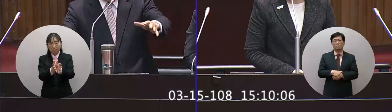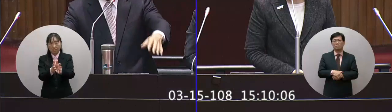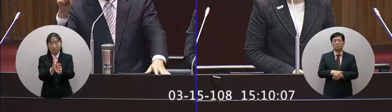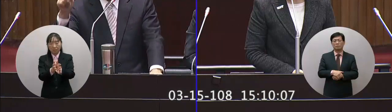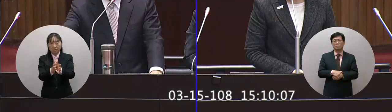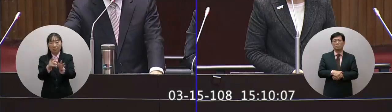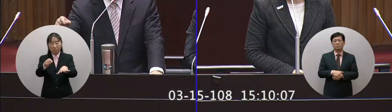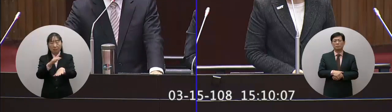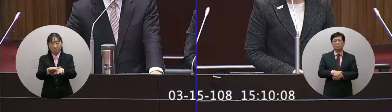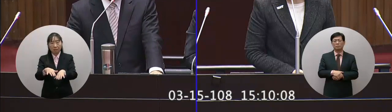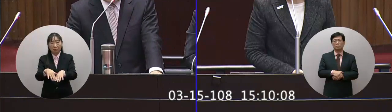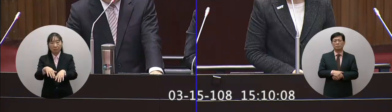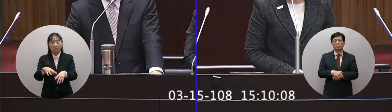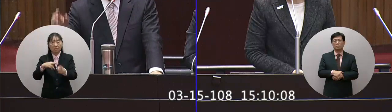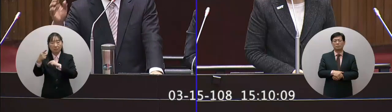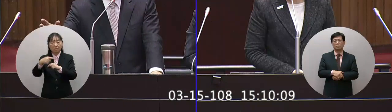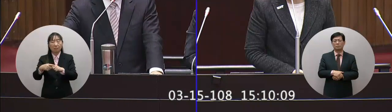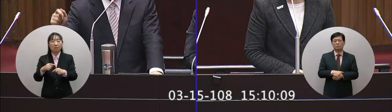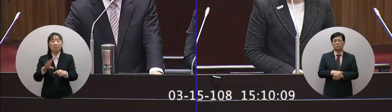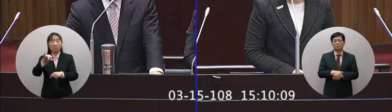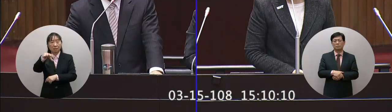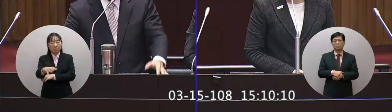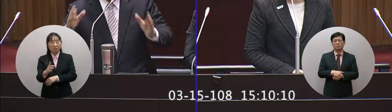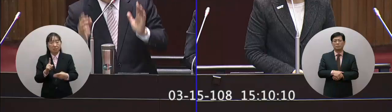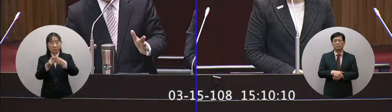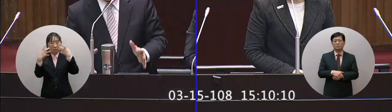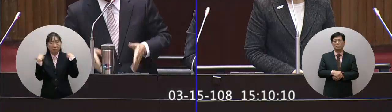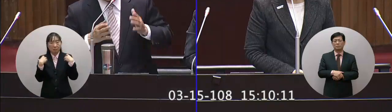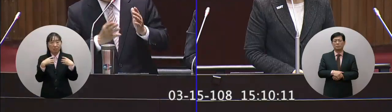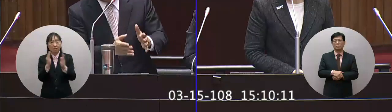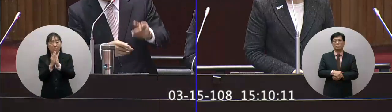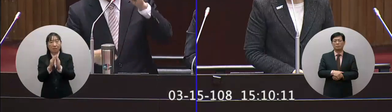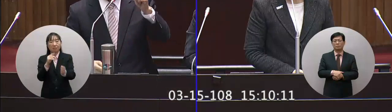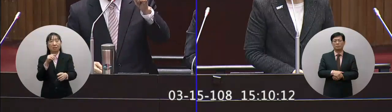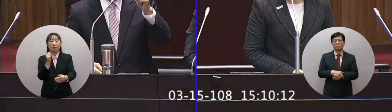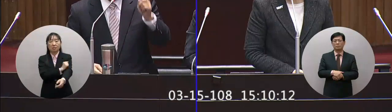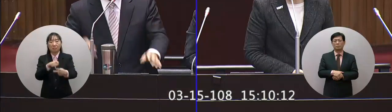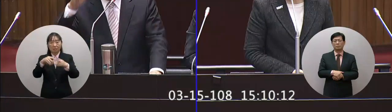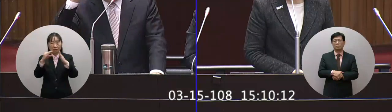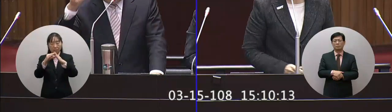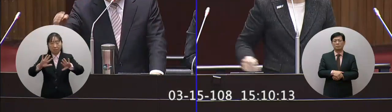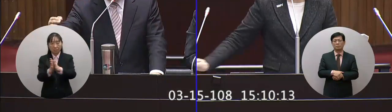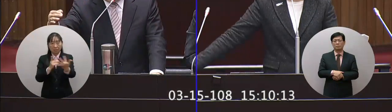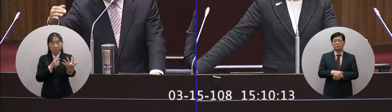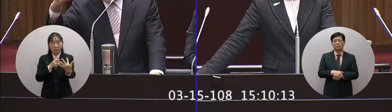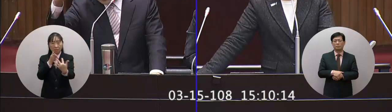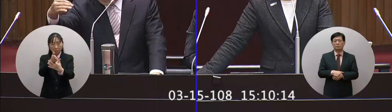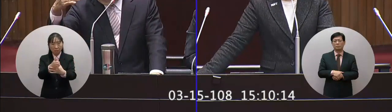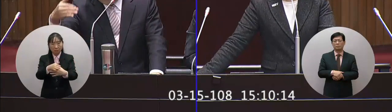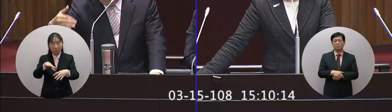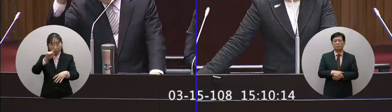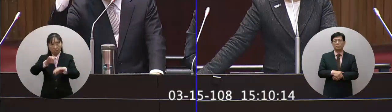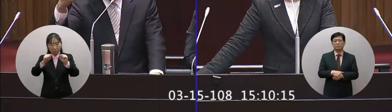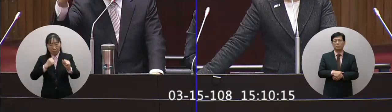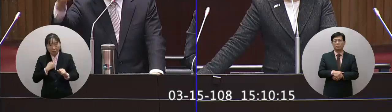協同地方主政單位桃園市政府勞工局馬上介入了解解